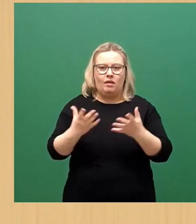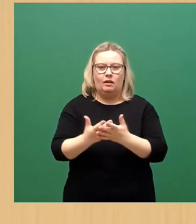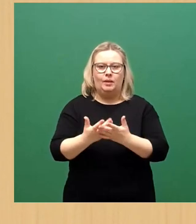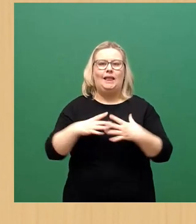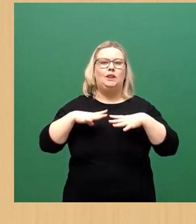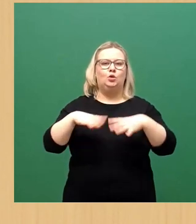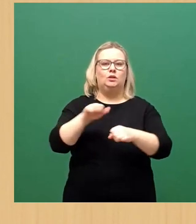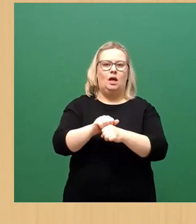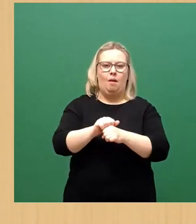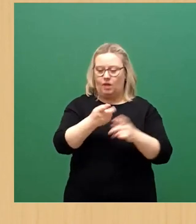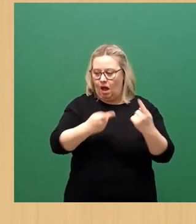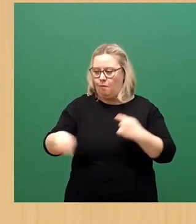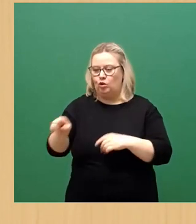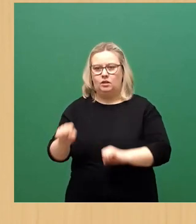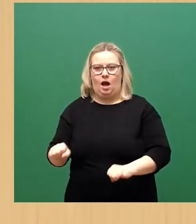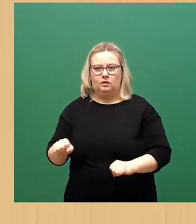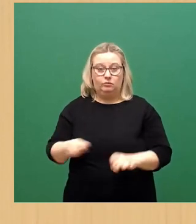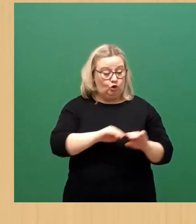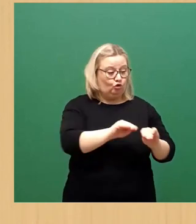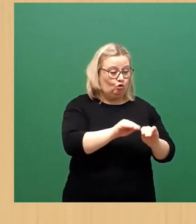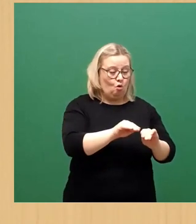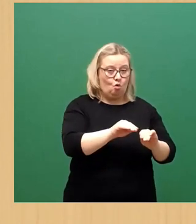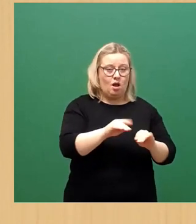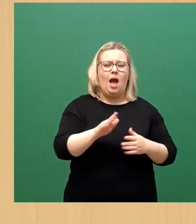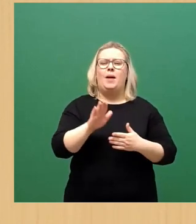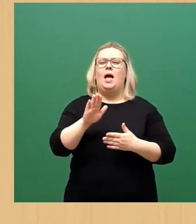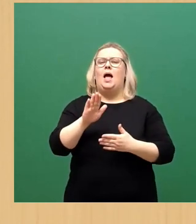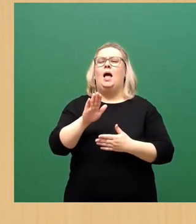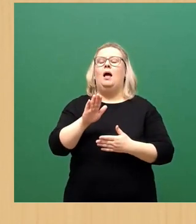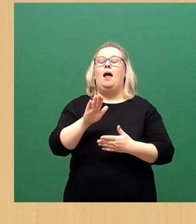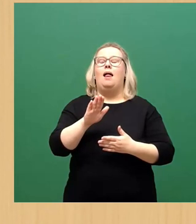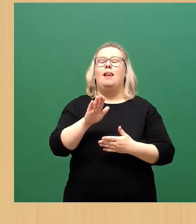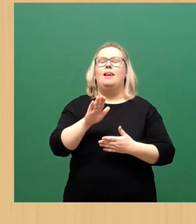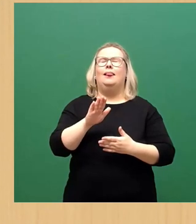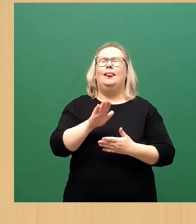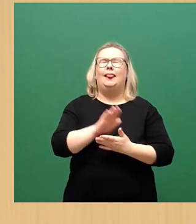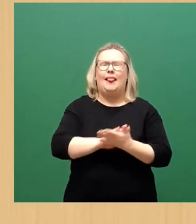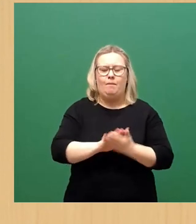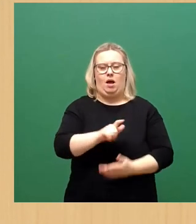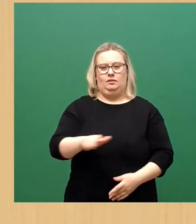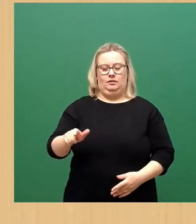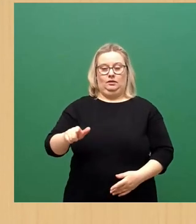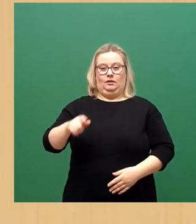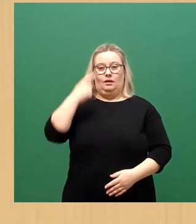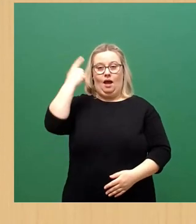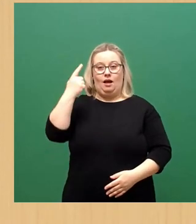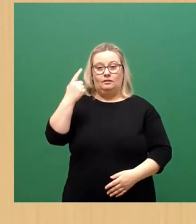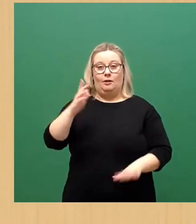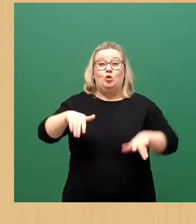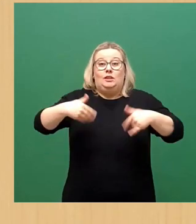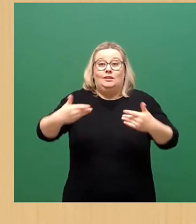abgeordnet werden können. Aber es hat niemand und ich glaube auch niemand von Ihnen damit gerechnet, dass wir einen